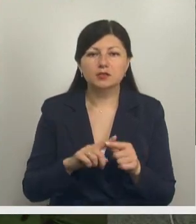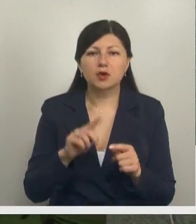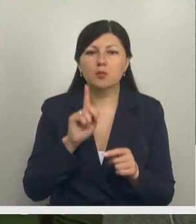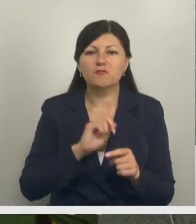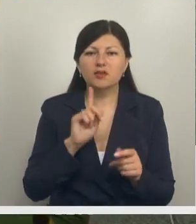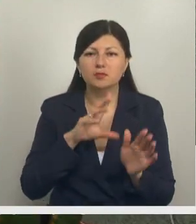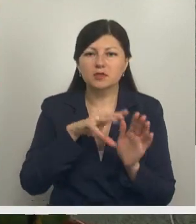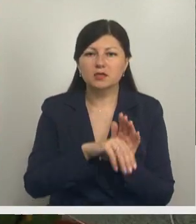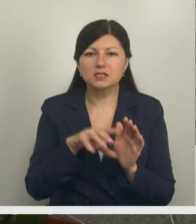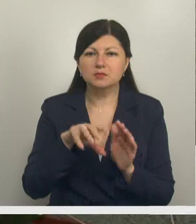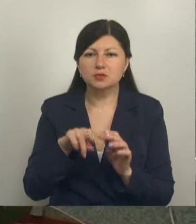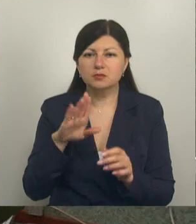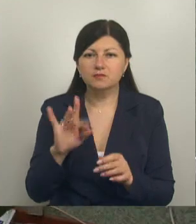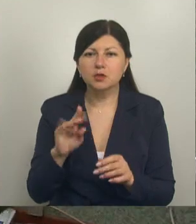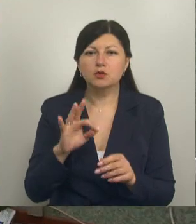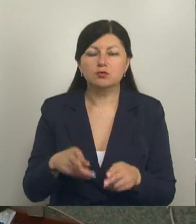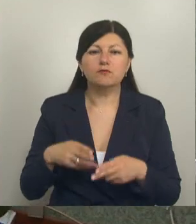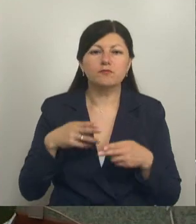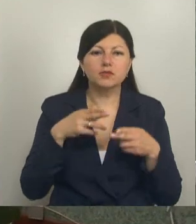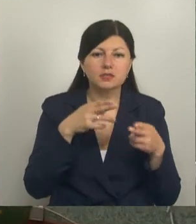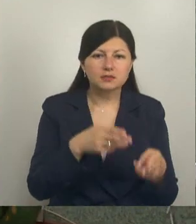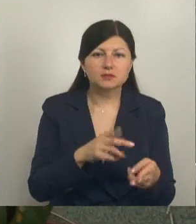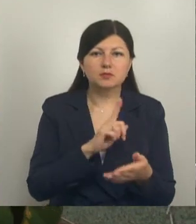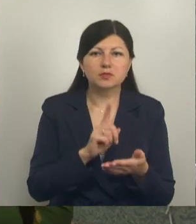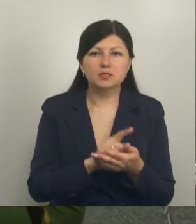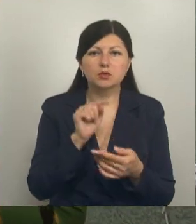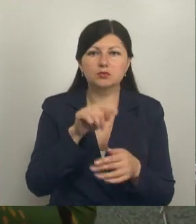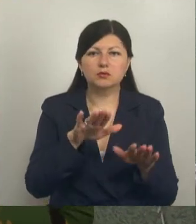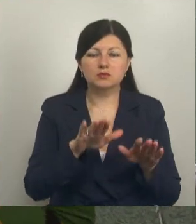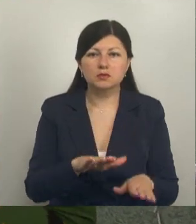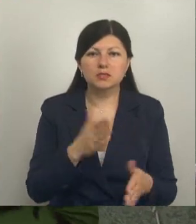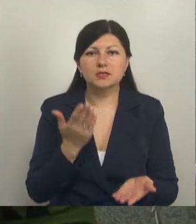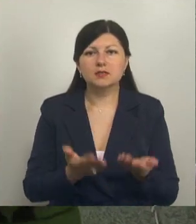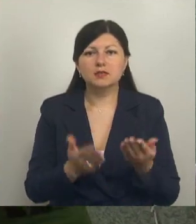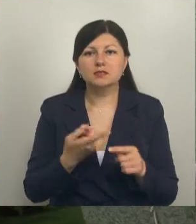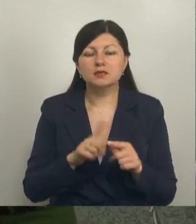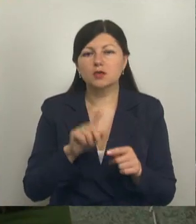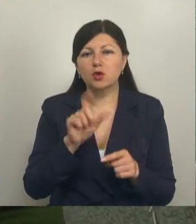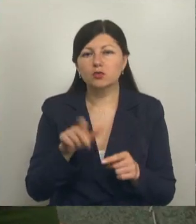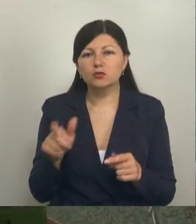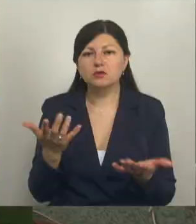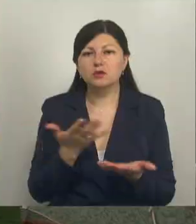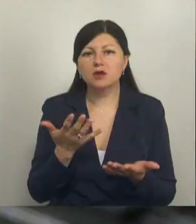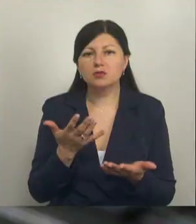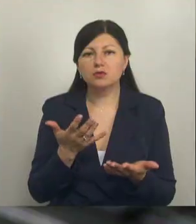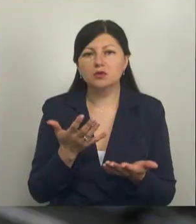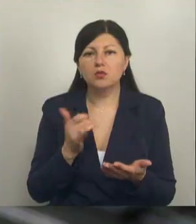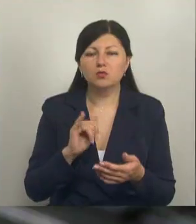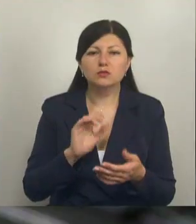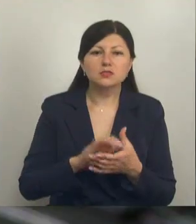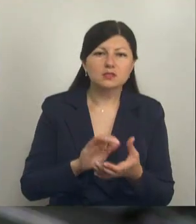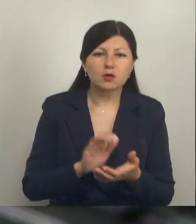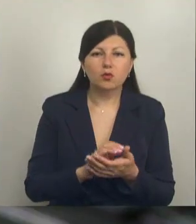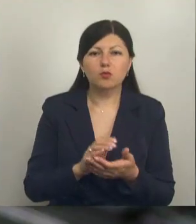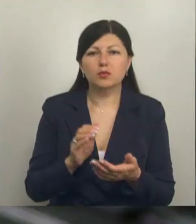размещения, то мы выйдем туда, пункты временного размещения. Если это люди, которые остановились у знакомых,